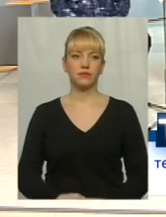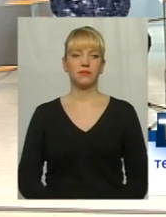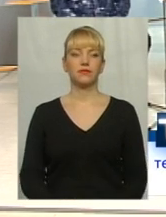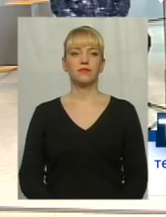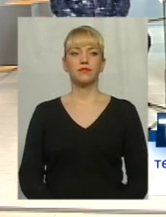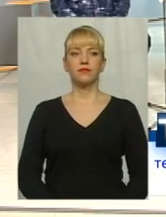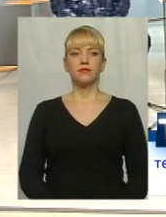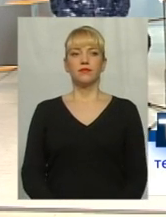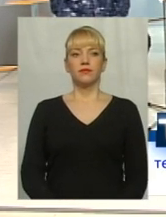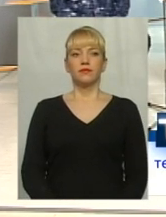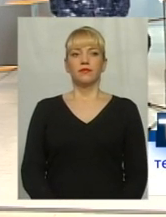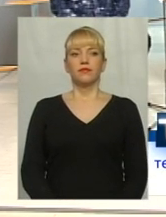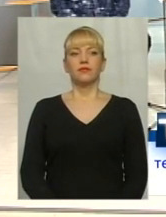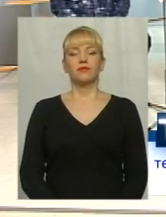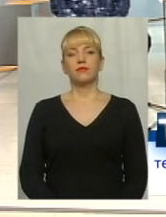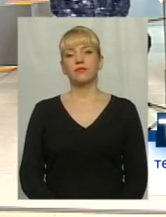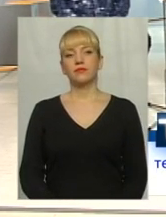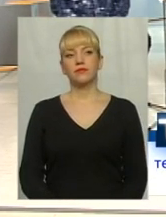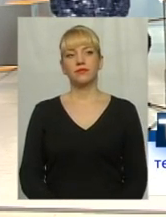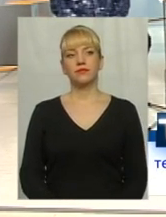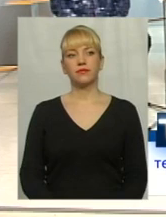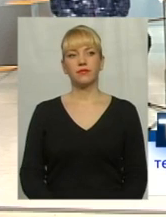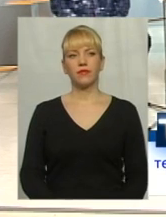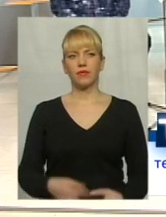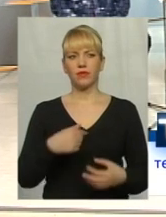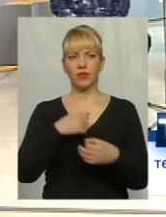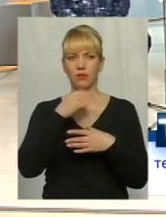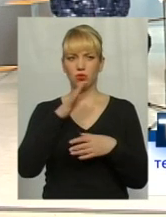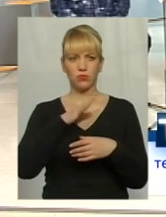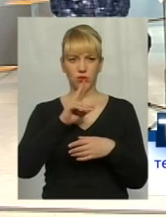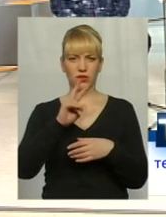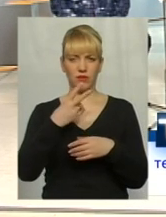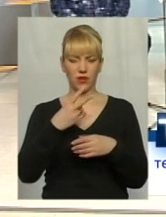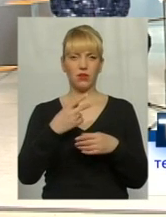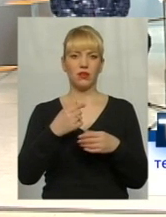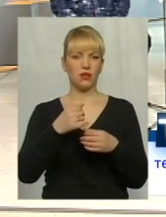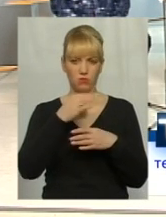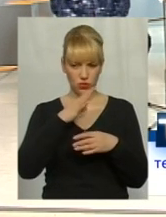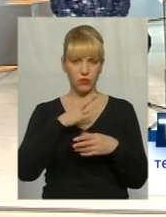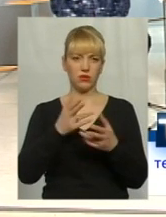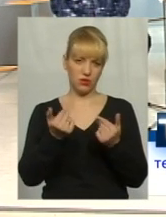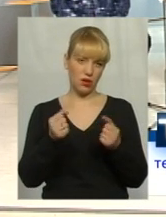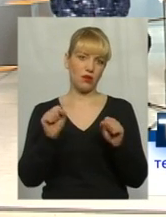Силь Полоповійович, маєте що сказати? Мені здається, що не може бути 2 гривни за квадратний метр. Може. Може бути так? Так.